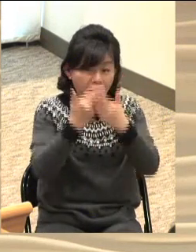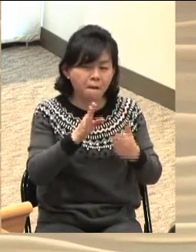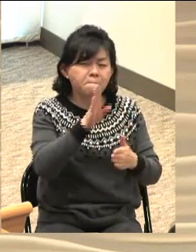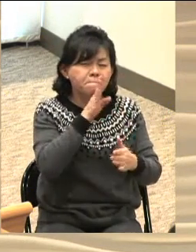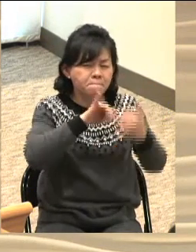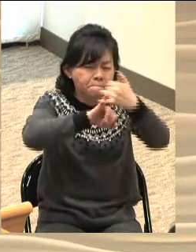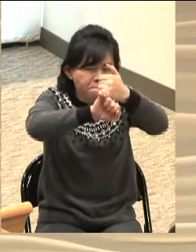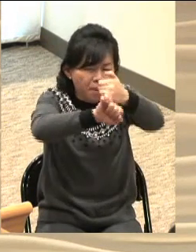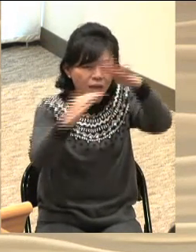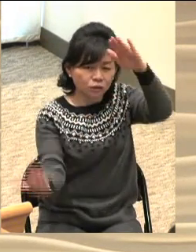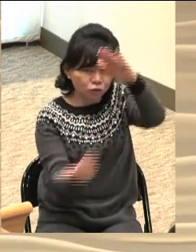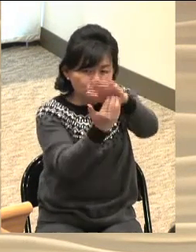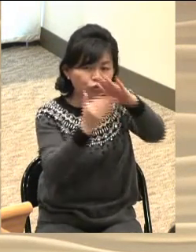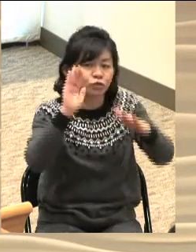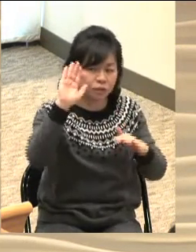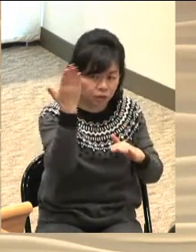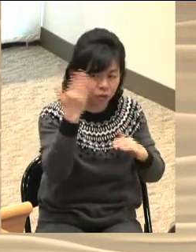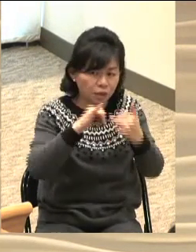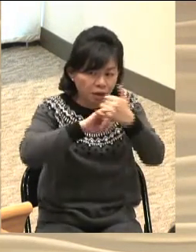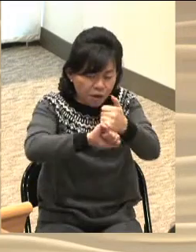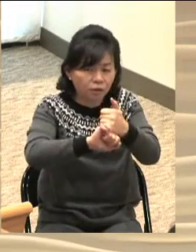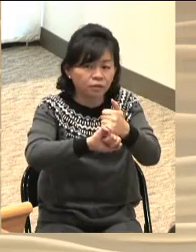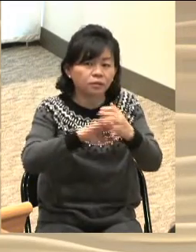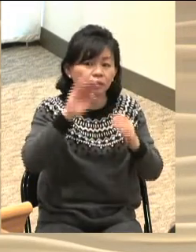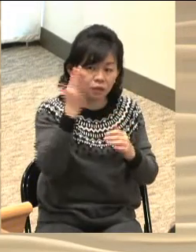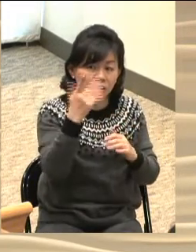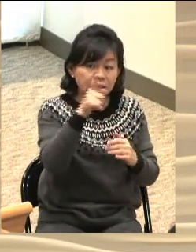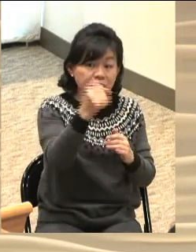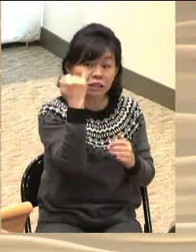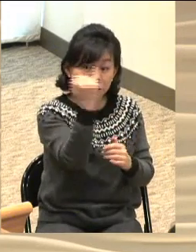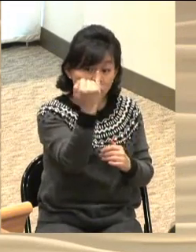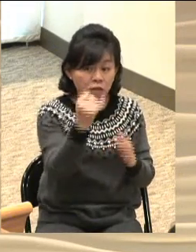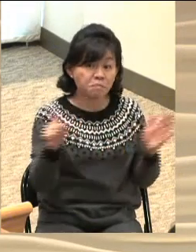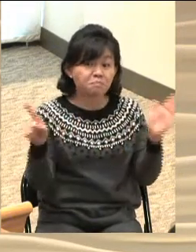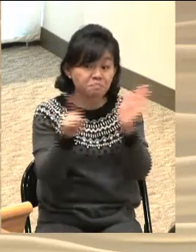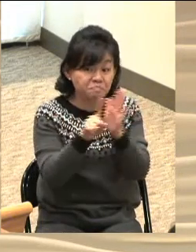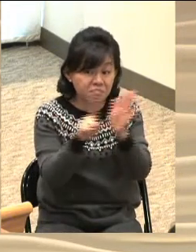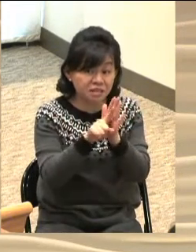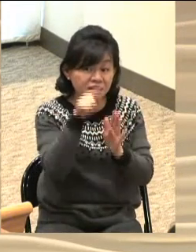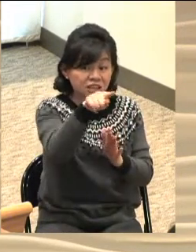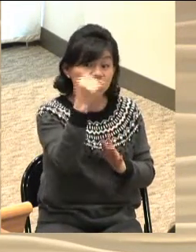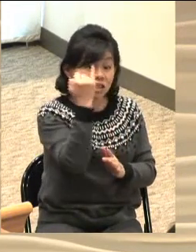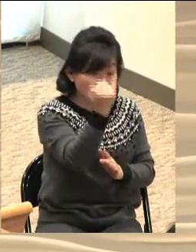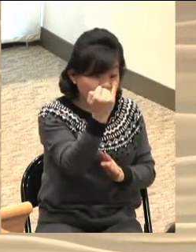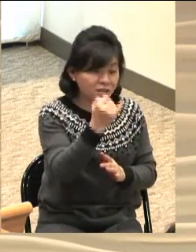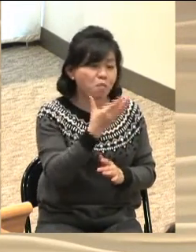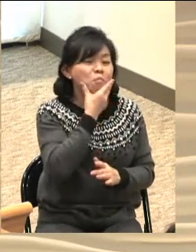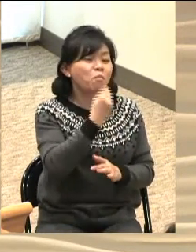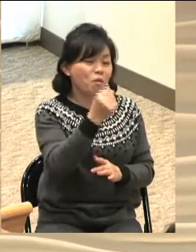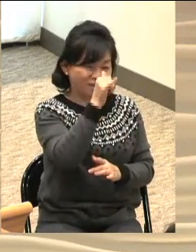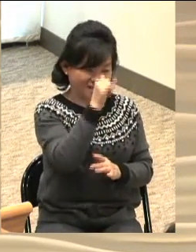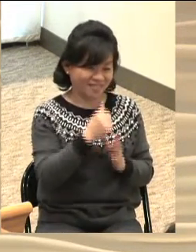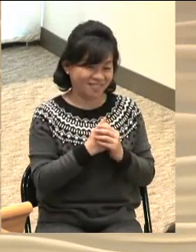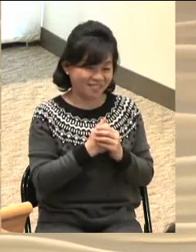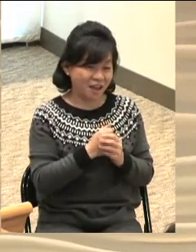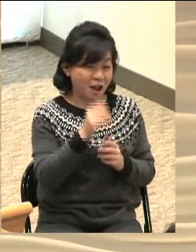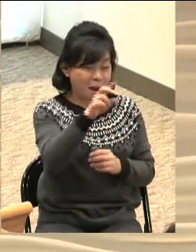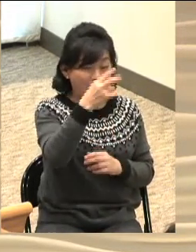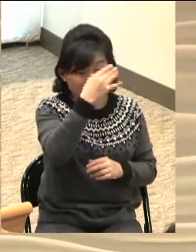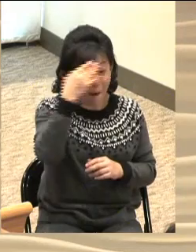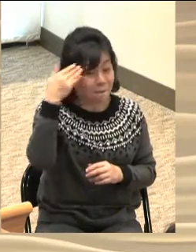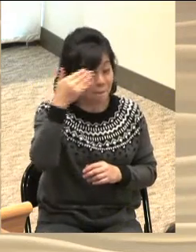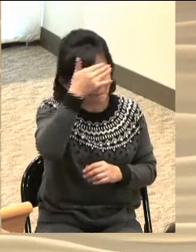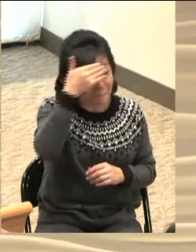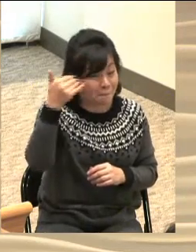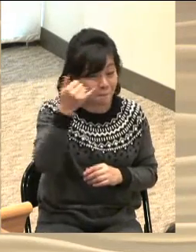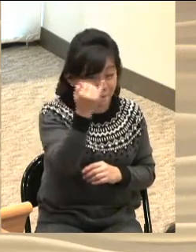반드시 이루어지리라고 믿은 그 여자에게 복이 있도다 마리아는 천사가 하는